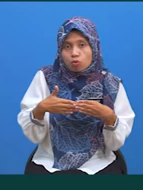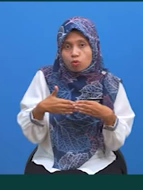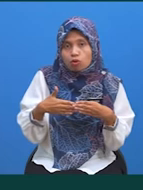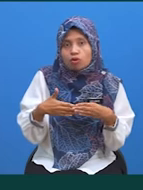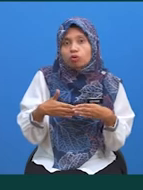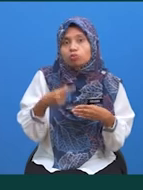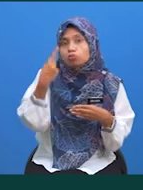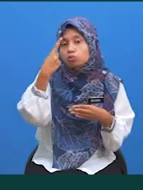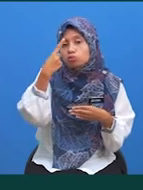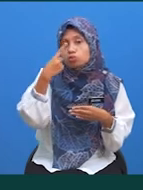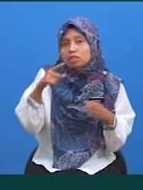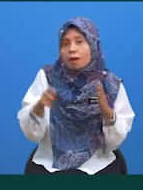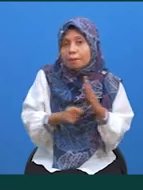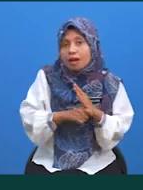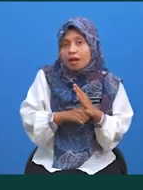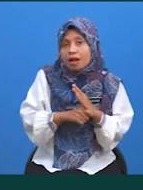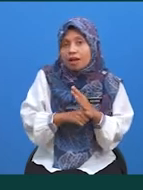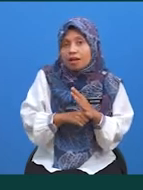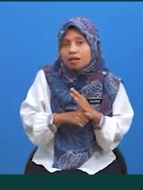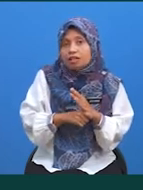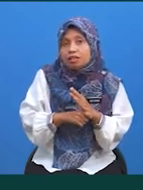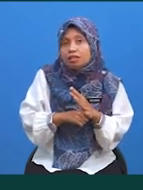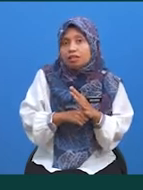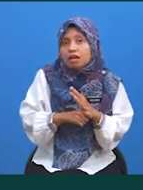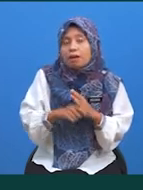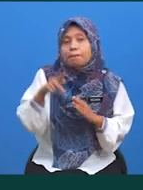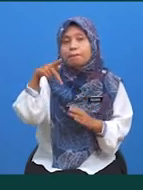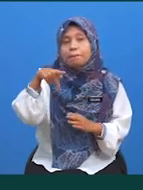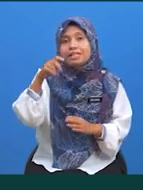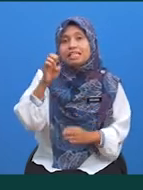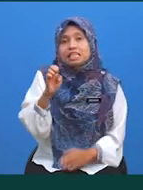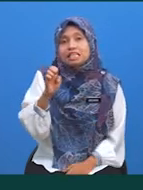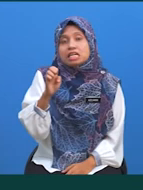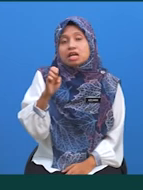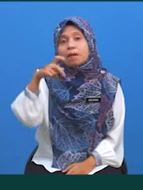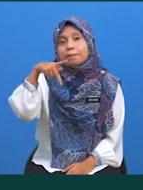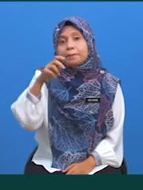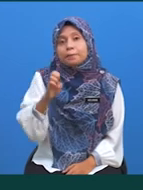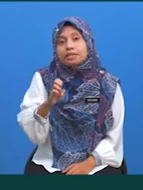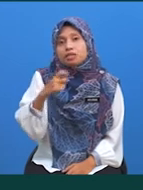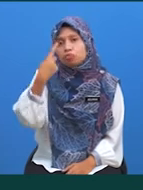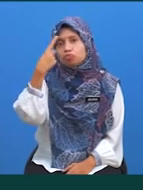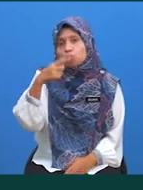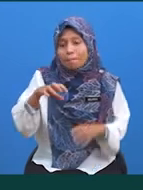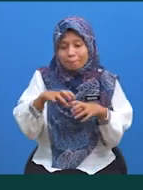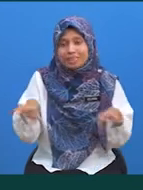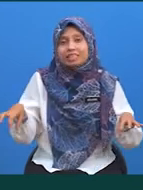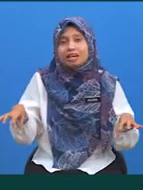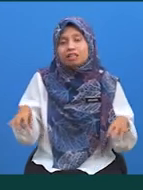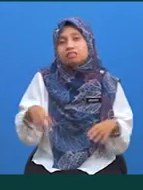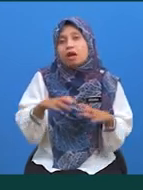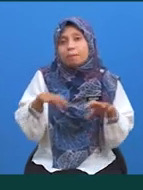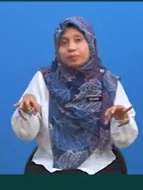Sambung, kita tambah Huruf PE, PE untuk pecah